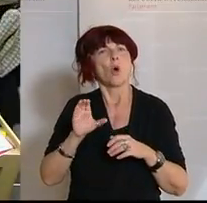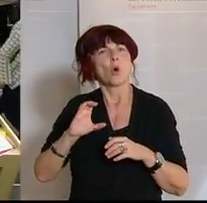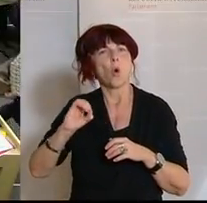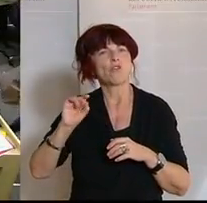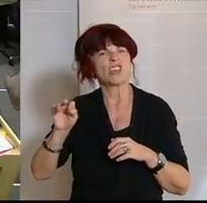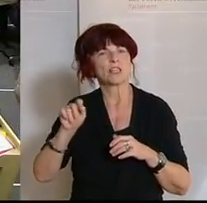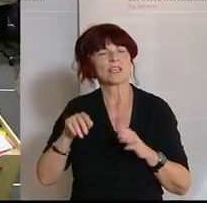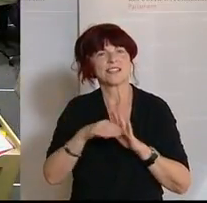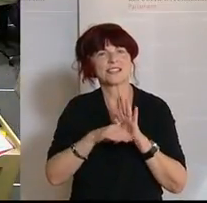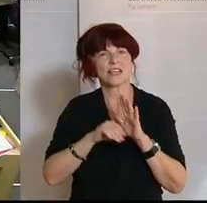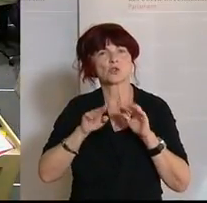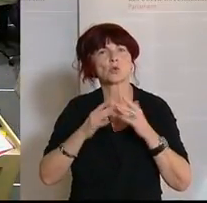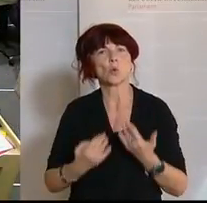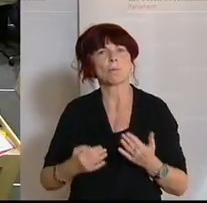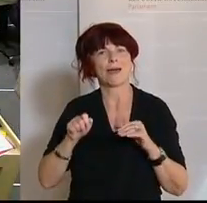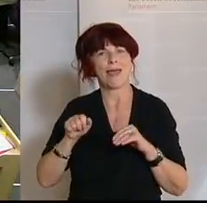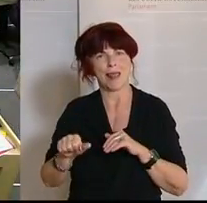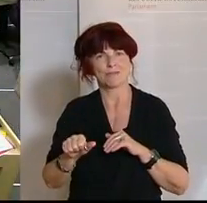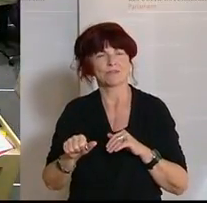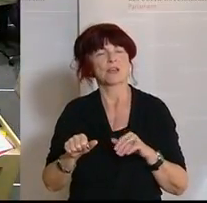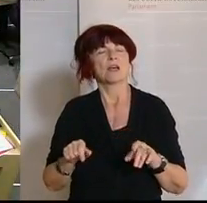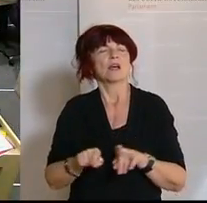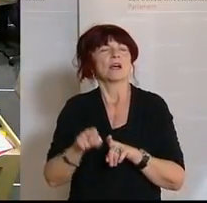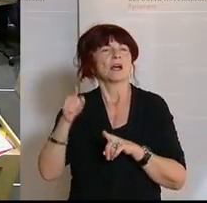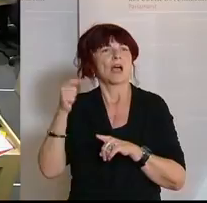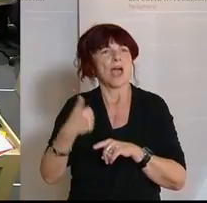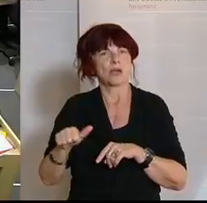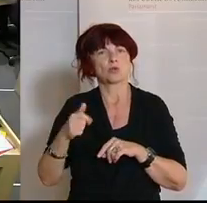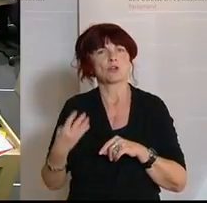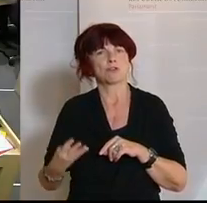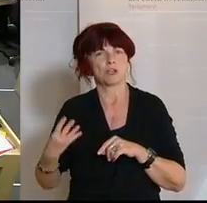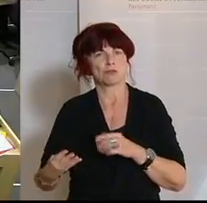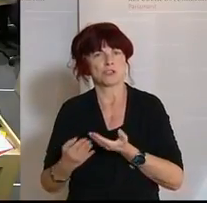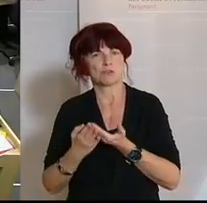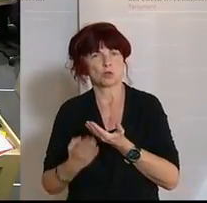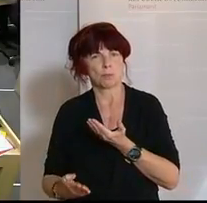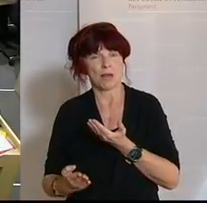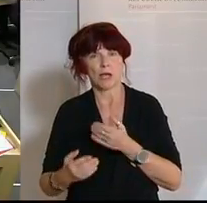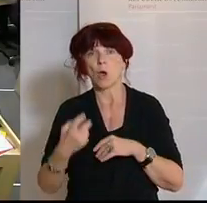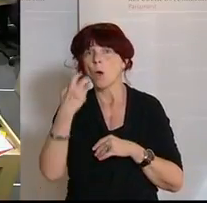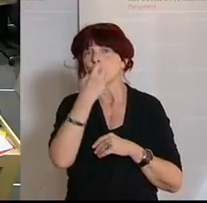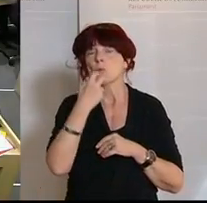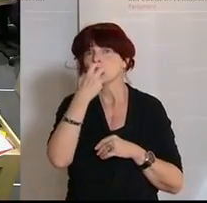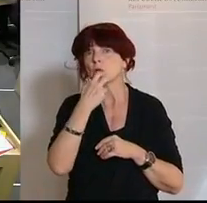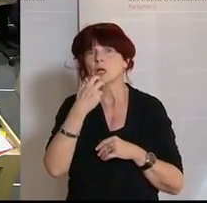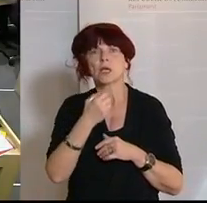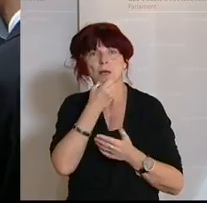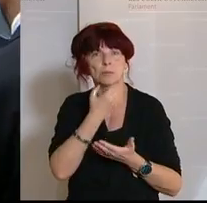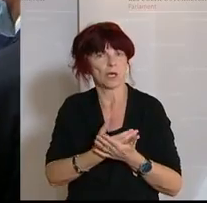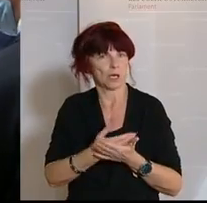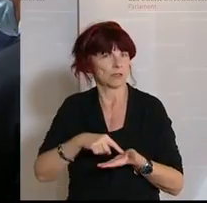die ärztliche Tätigkeit sowie die meinte Gewährung von Reiseaufwandsentschädigungen für Ärzte und